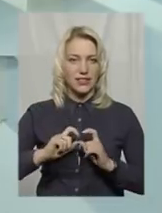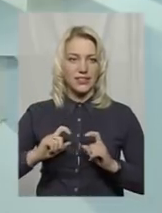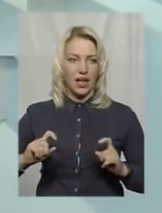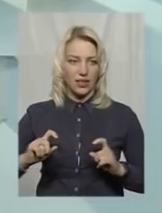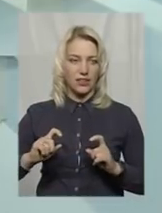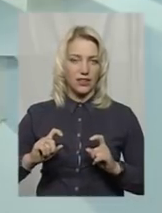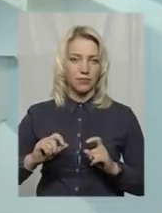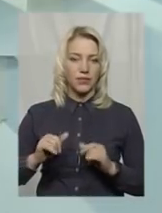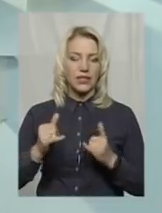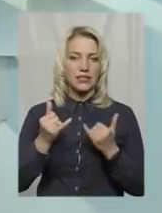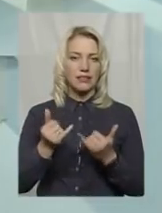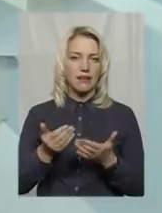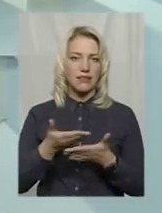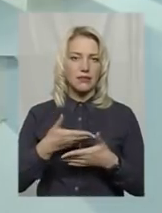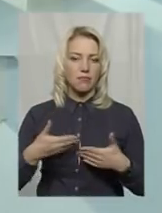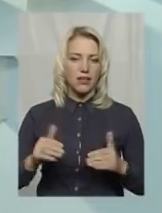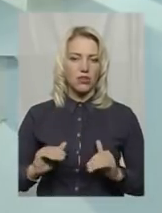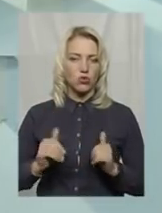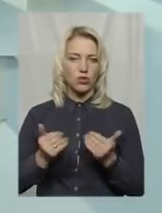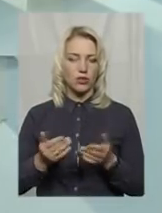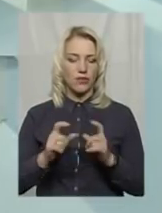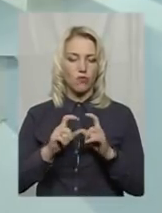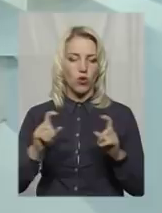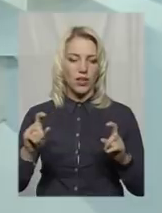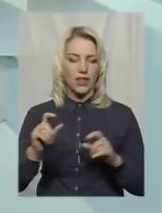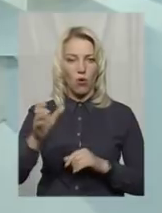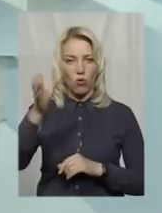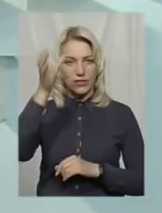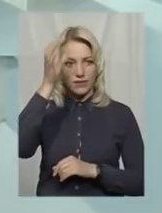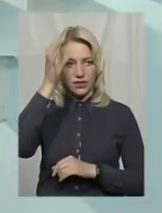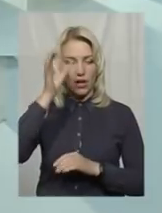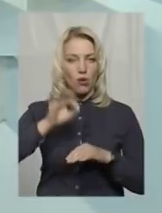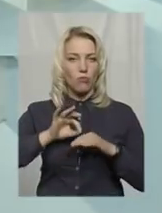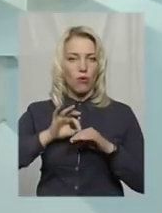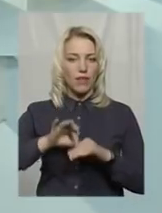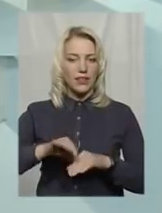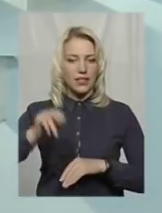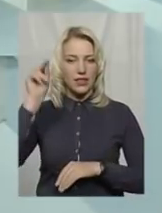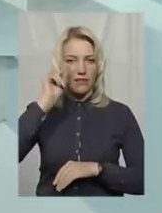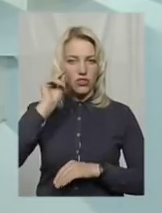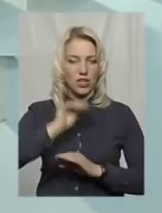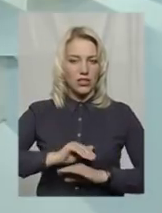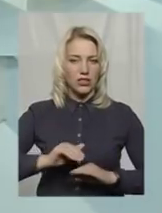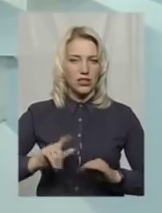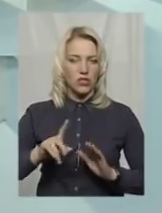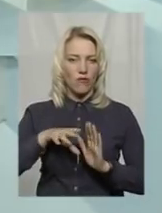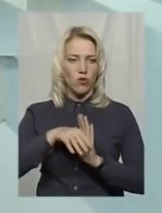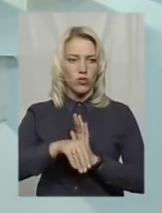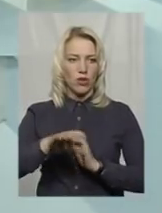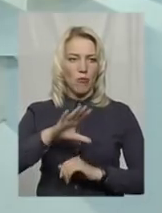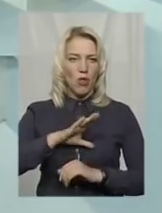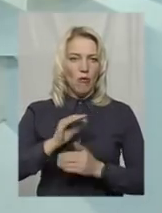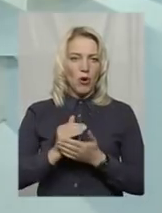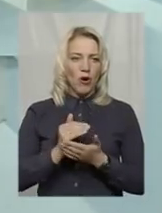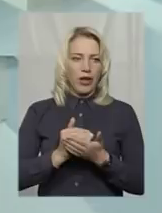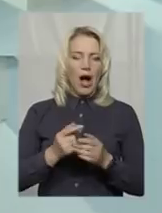Зараз ми ініціювали в органах освіти проведення навчання дітей, щоб включено було в програму.